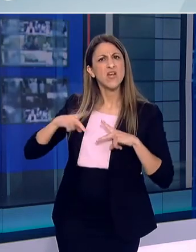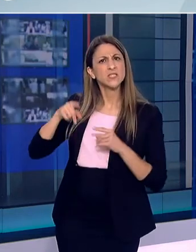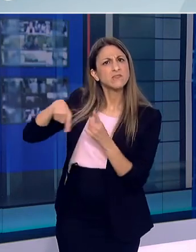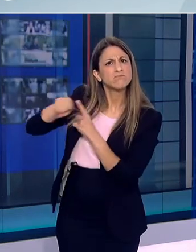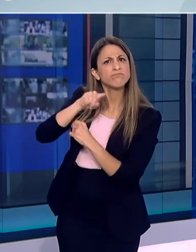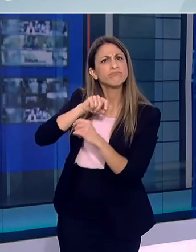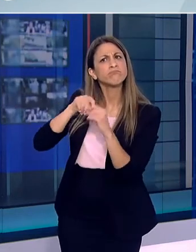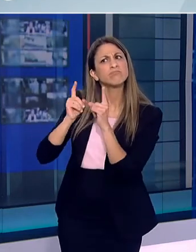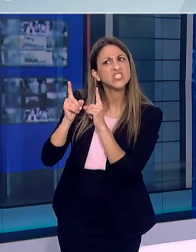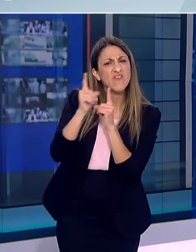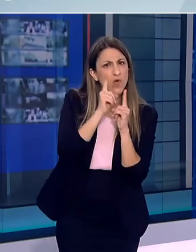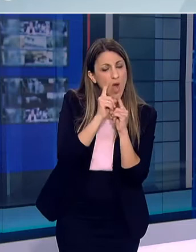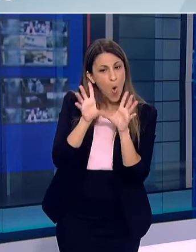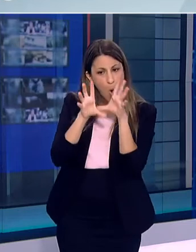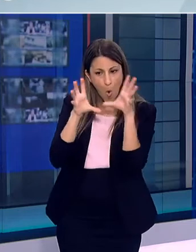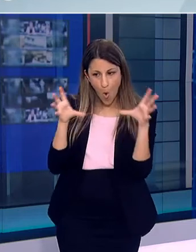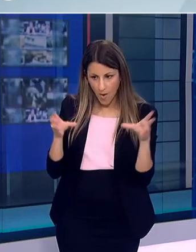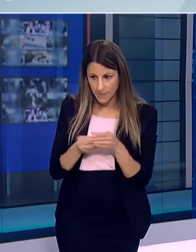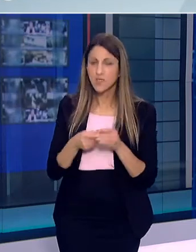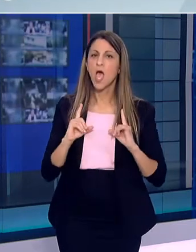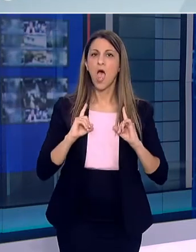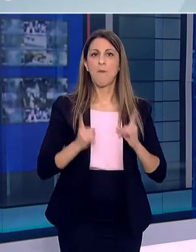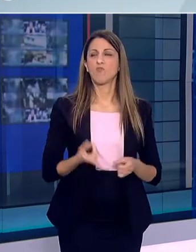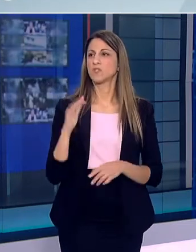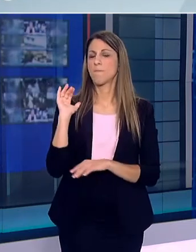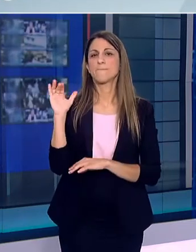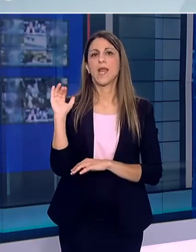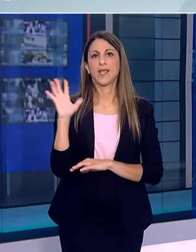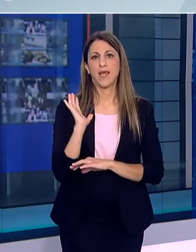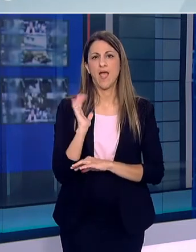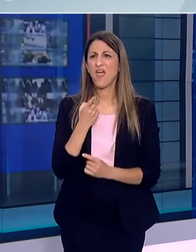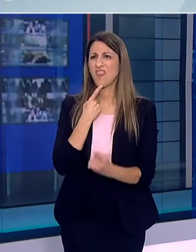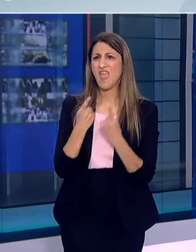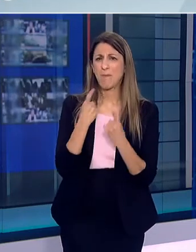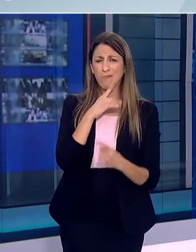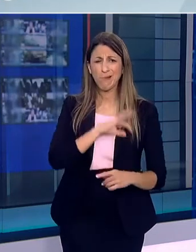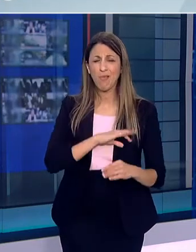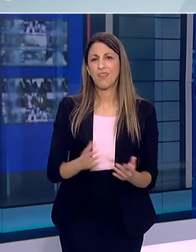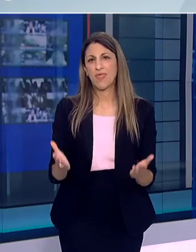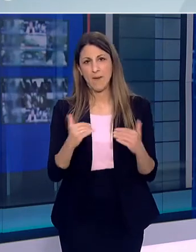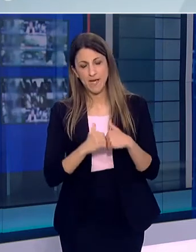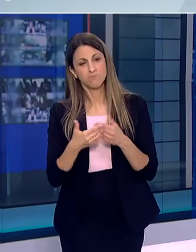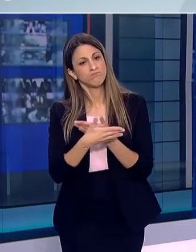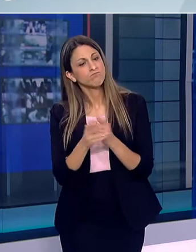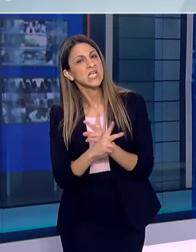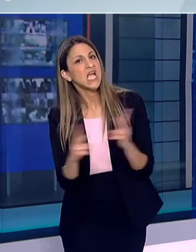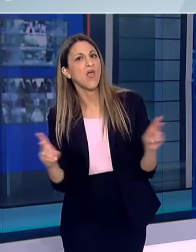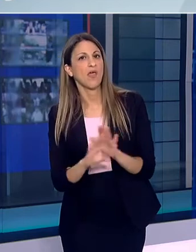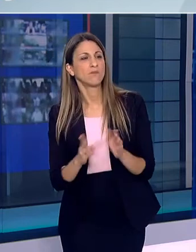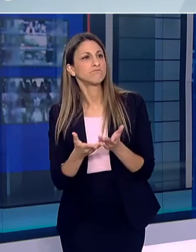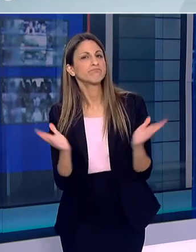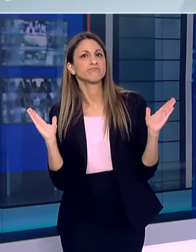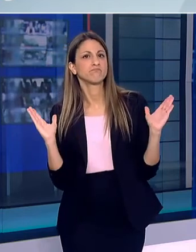Χωρίς τις διαπραγματεύσεις Στις οποίες αναφέρεται η δημοσιογράφος Και δεν ξέρω αν θέλει ο κύριος υπουργός Να